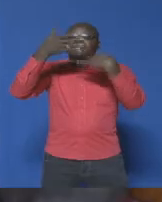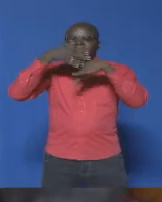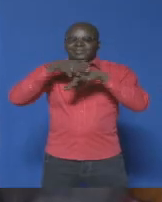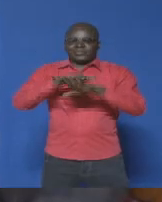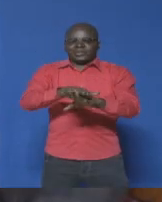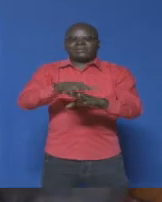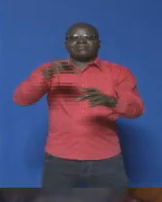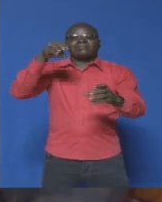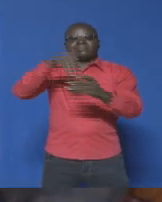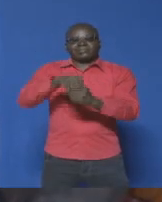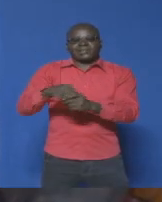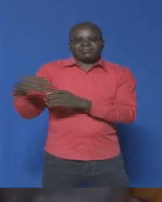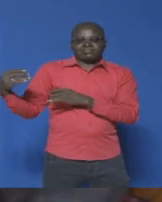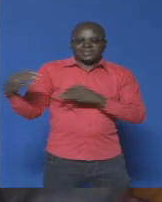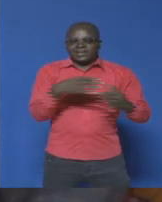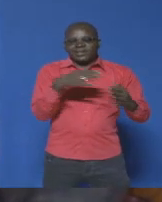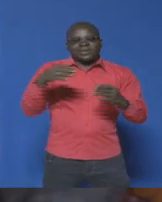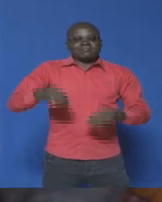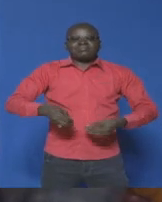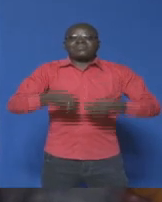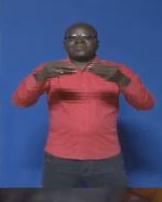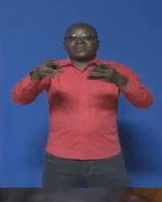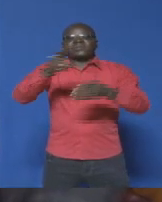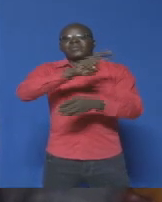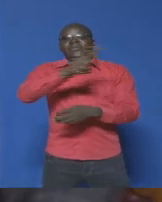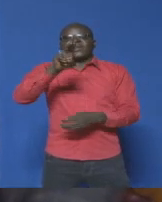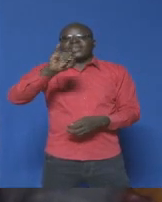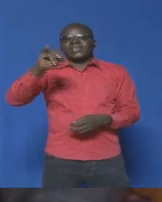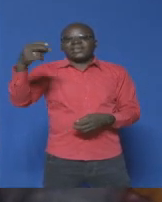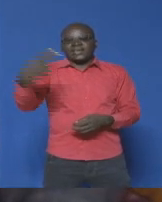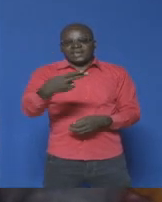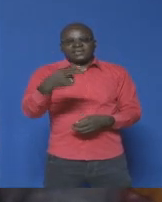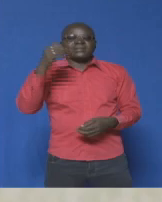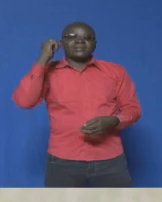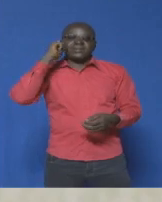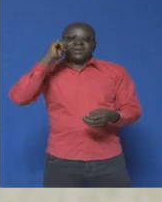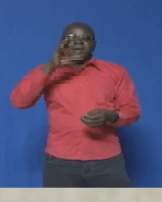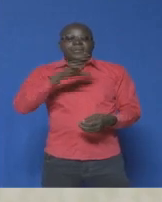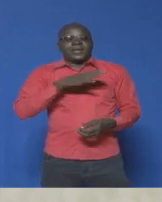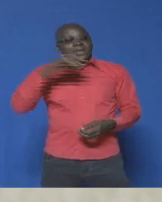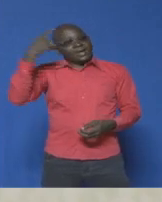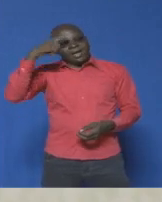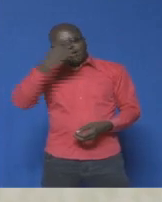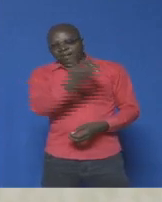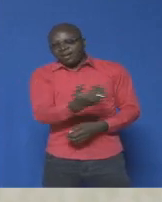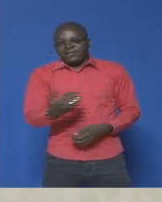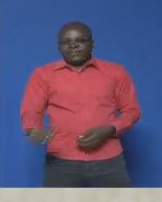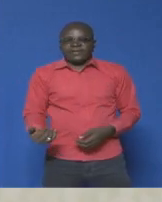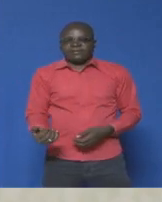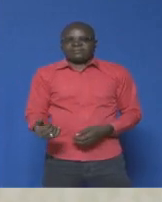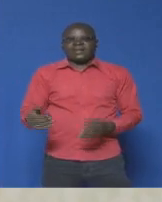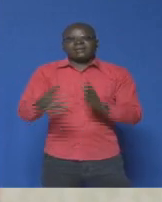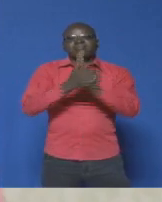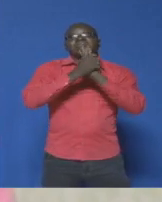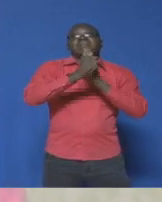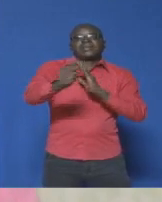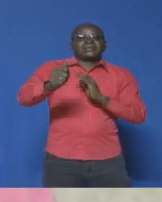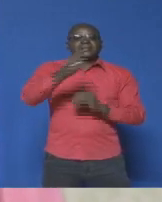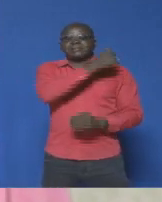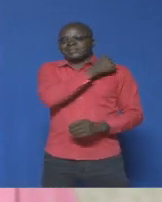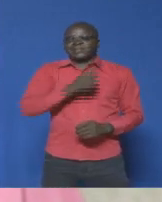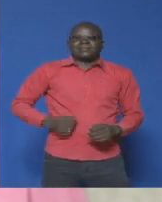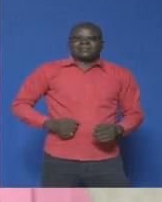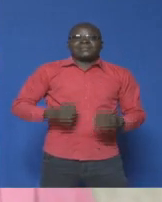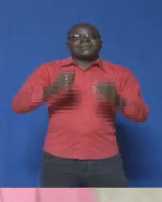la lutte contre la transmission du VIH-Sida de la mère à l'enfant. En ma qualité d'ambassadrice de bonne